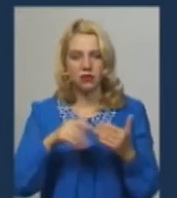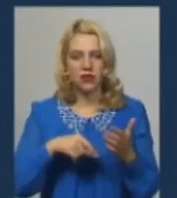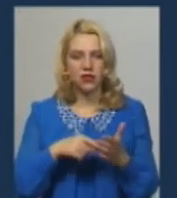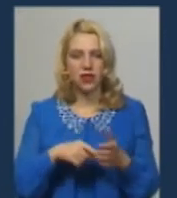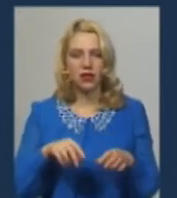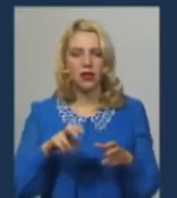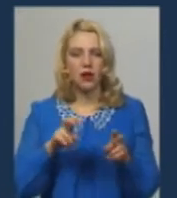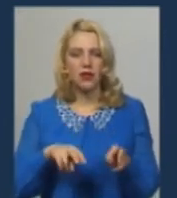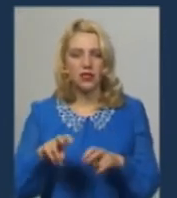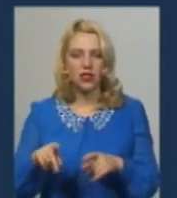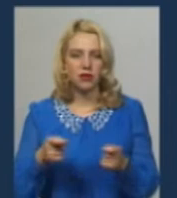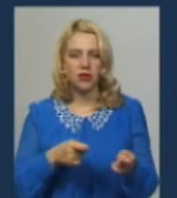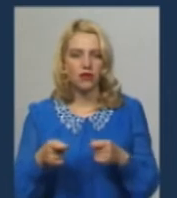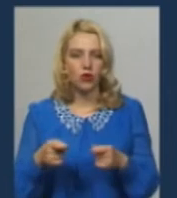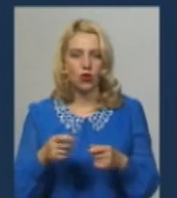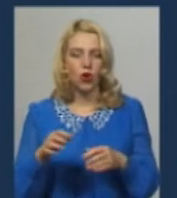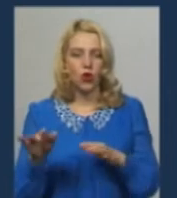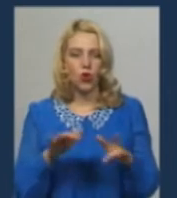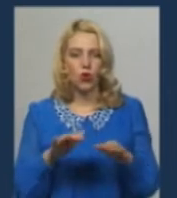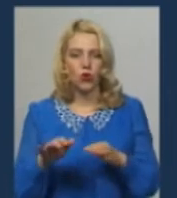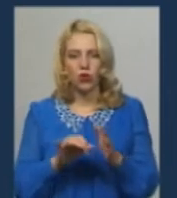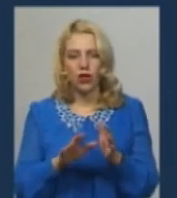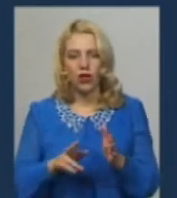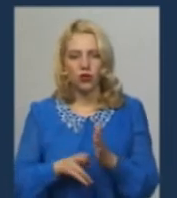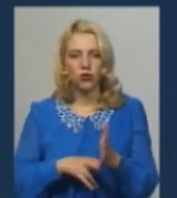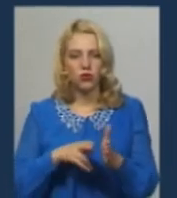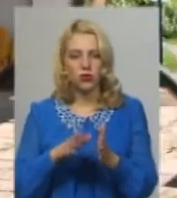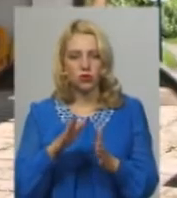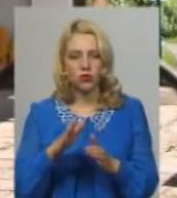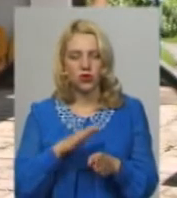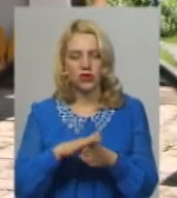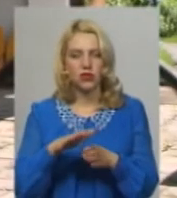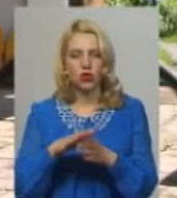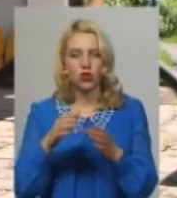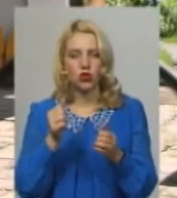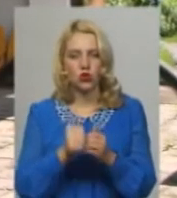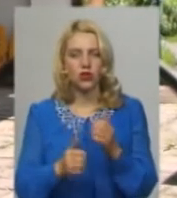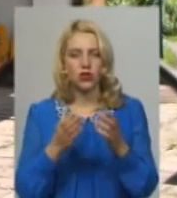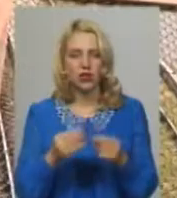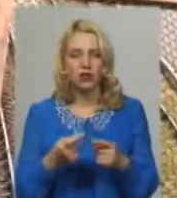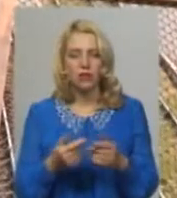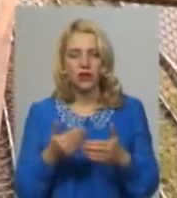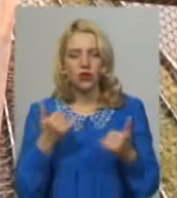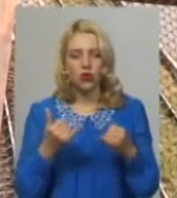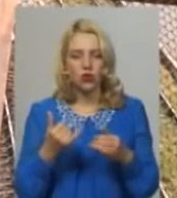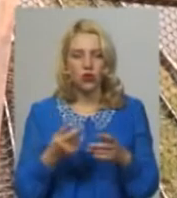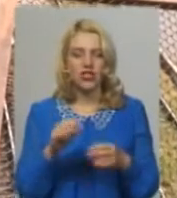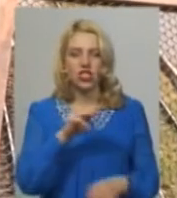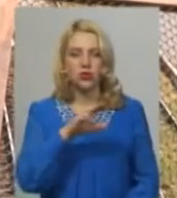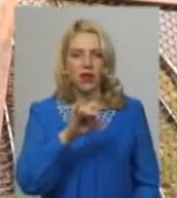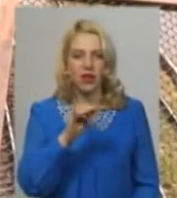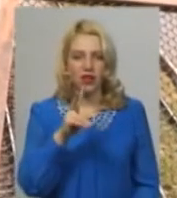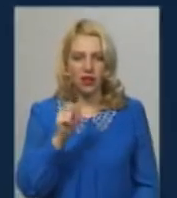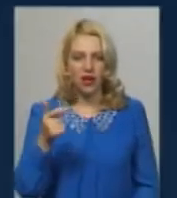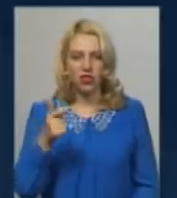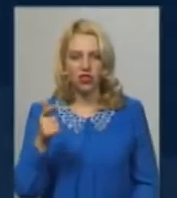перевезень, рух електропов'їзди буде здійснюватися згідно діючого розкладу щоденно. Отож, відсьогодні електропотяг «Іжемеренка-Гречани» курсують